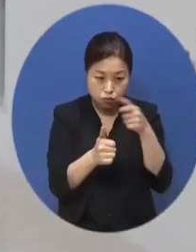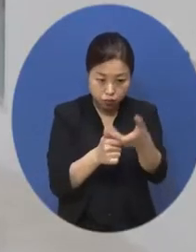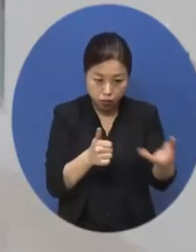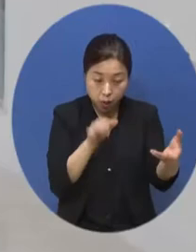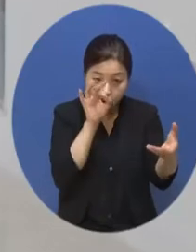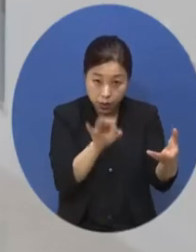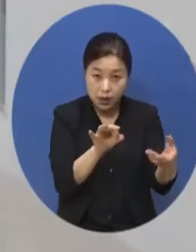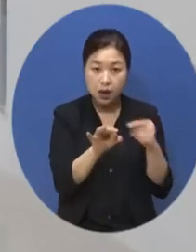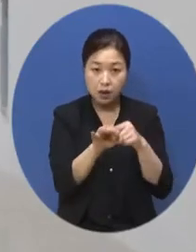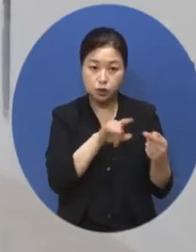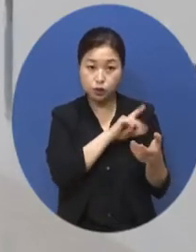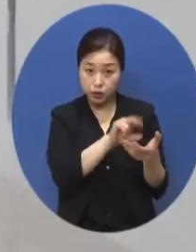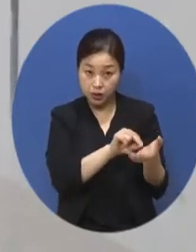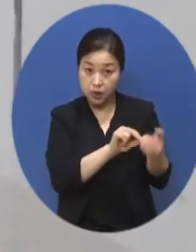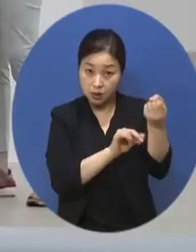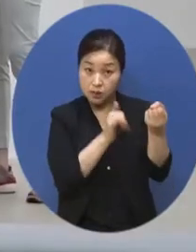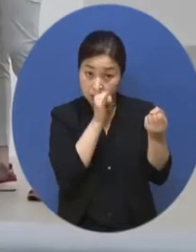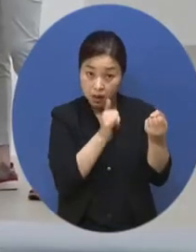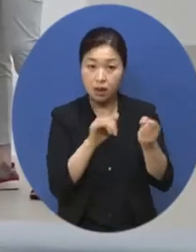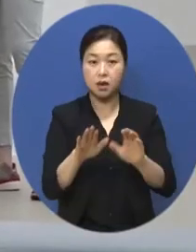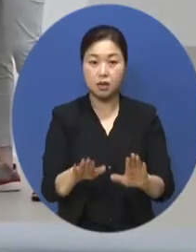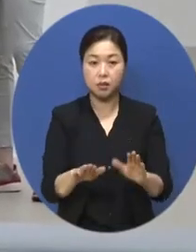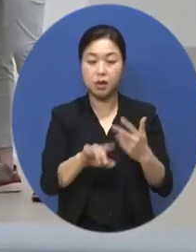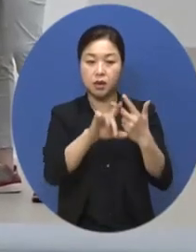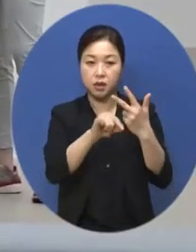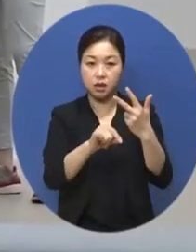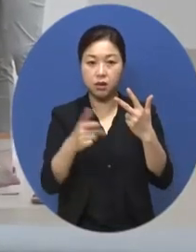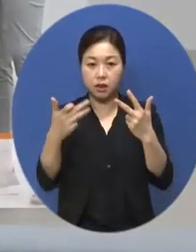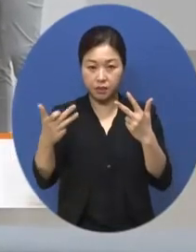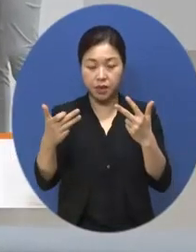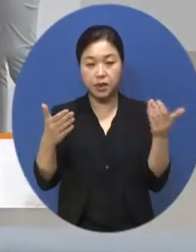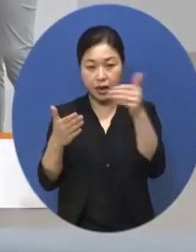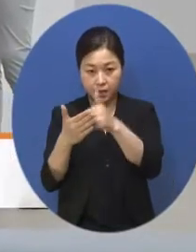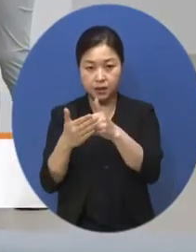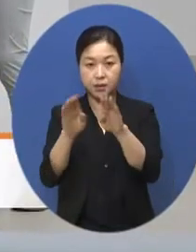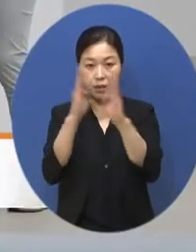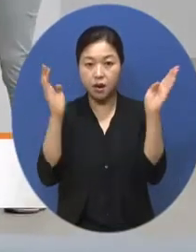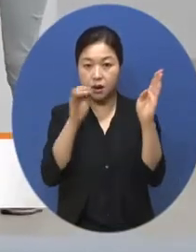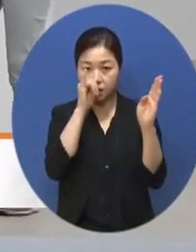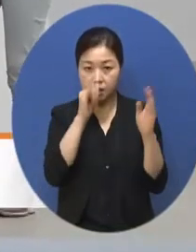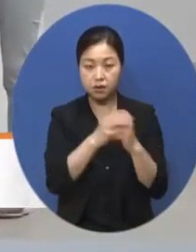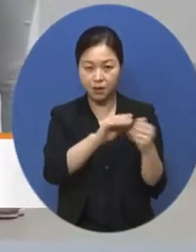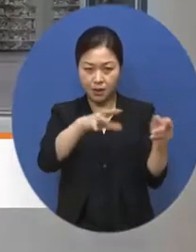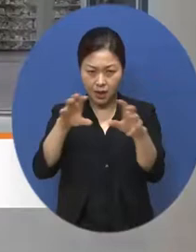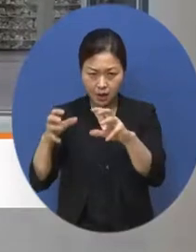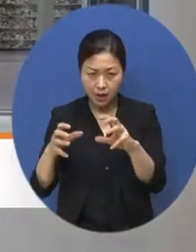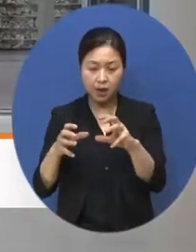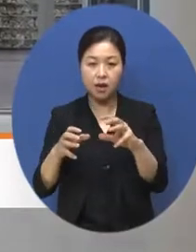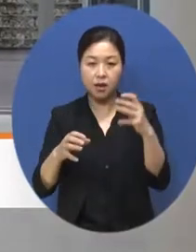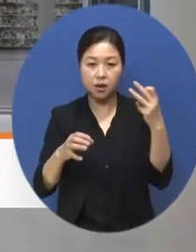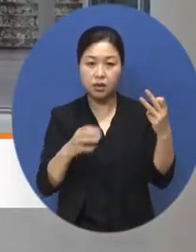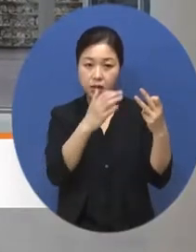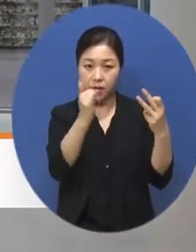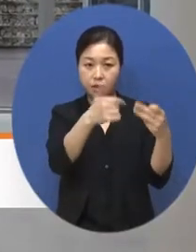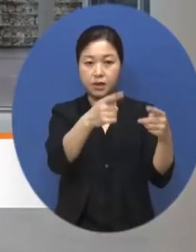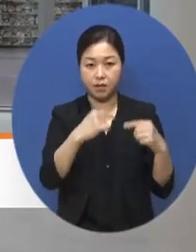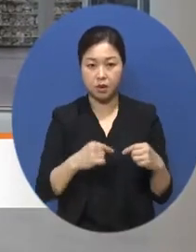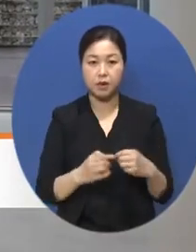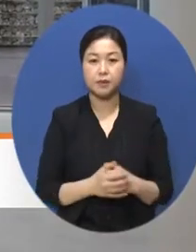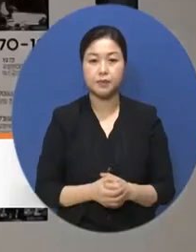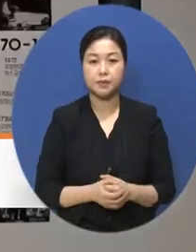있는 개관특별전은 오는 7월 18일까지 열리며 세계나라 13명의 작가들이 참여했습니다.